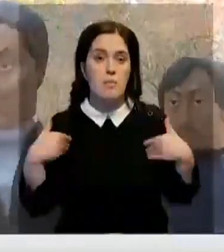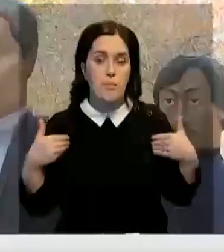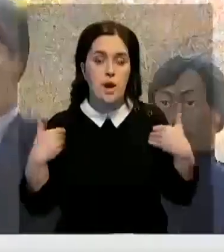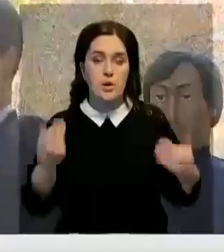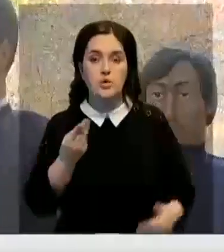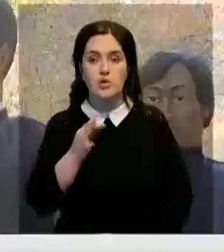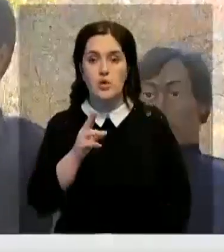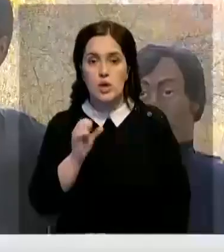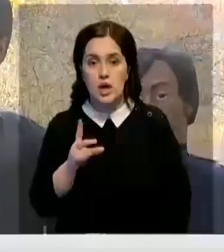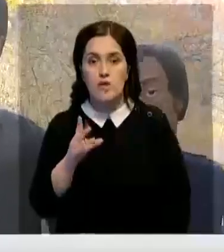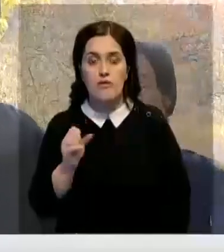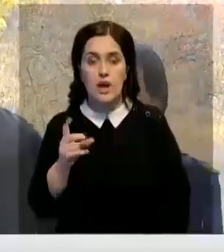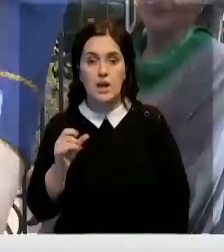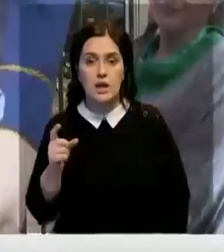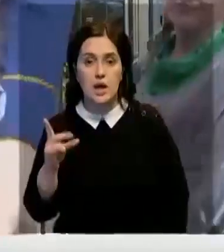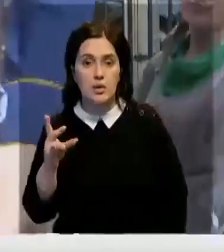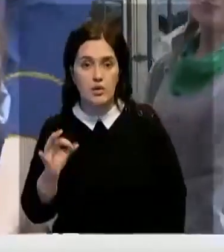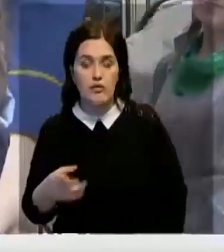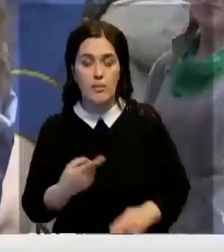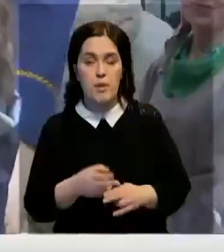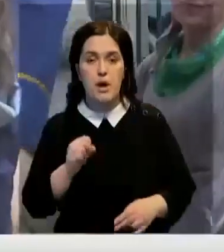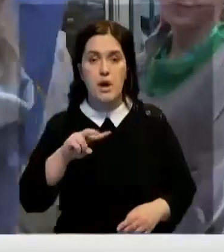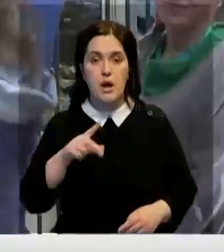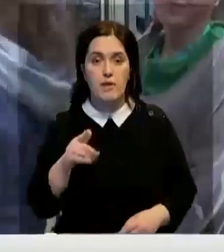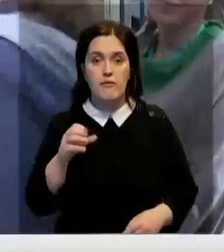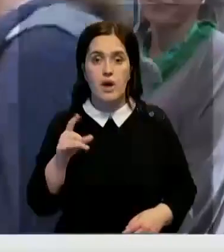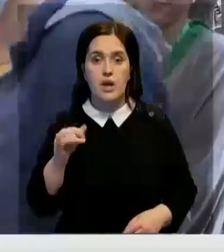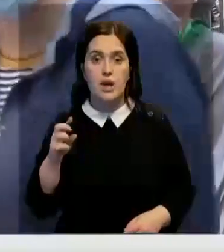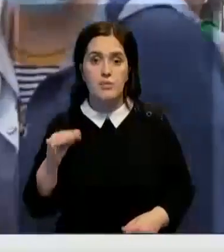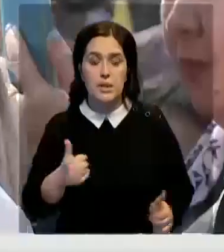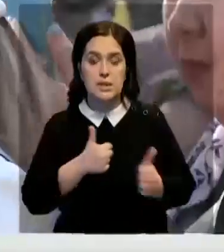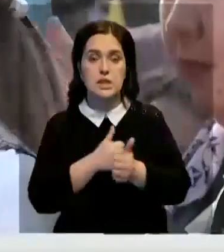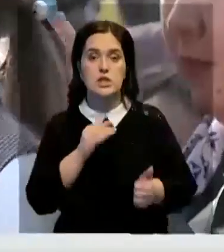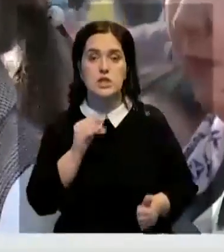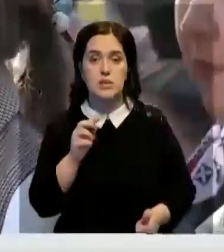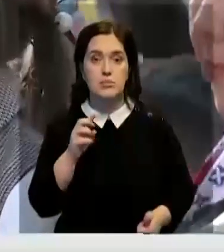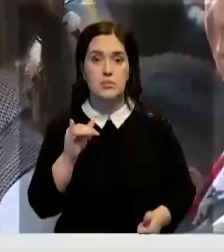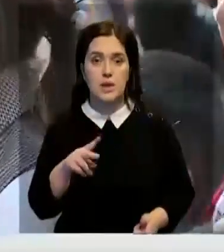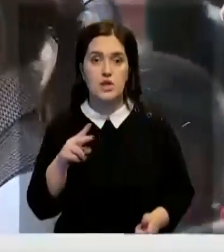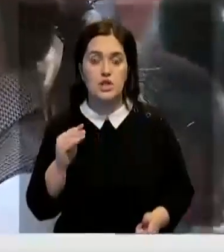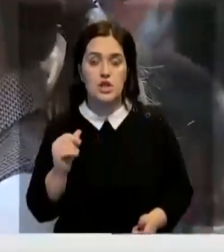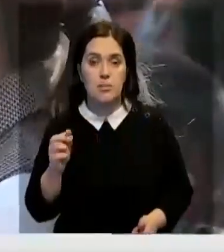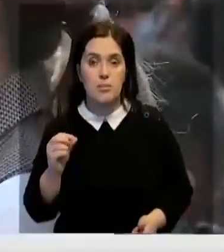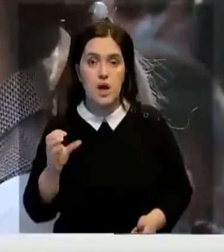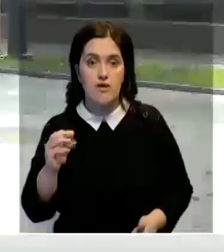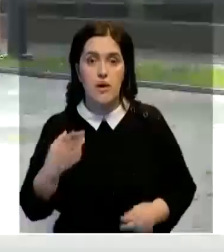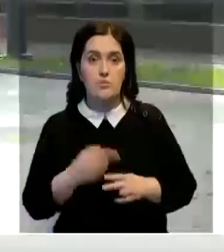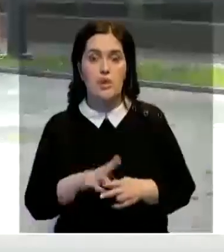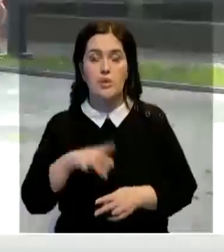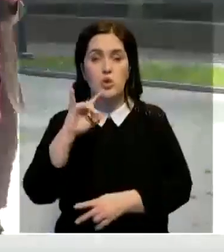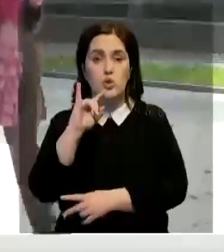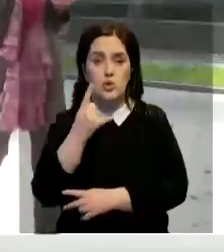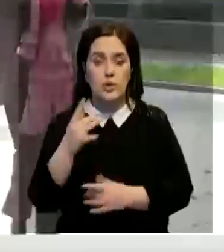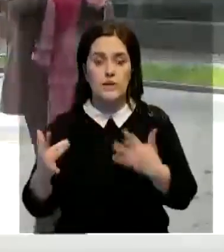Валихановым. Парадом же командует Аль-Фараби. Следом за ним идет Жамбул Жабаев. Тут же популярные персонажи кукольного театра.